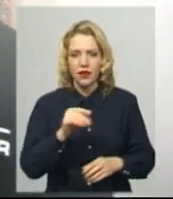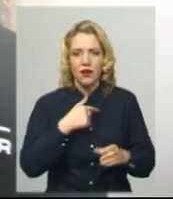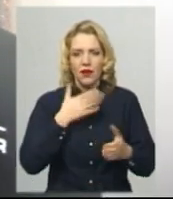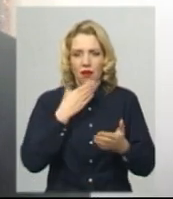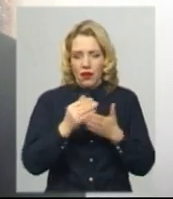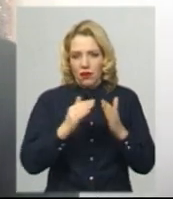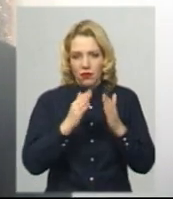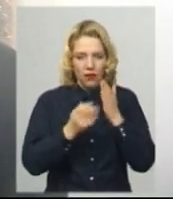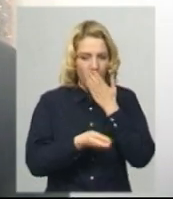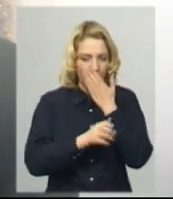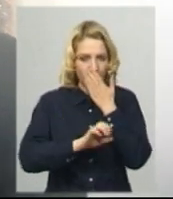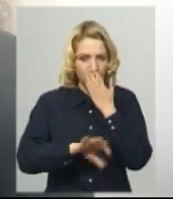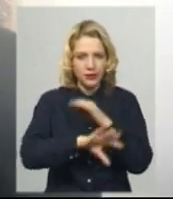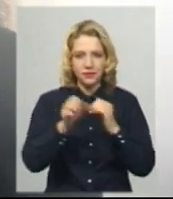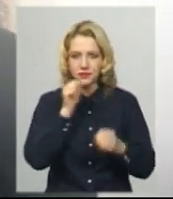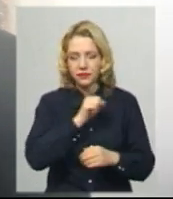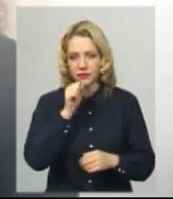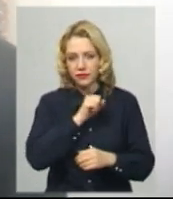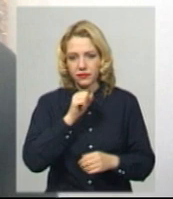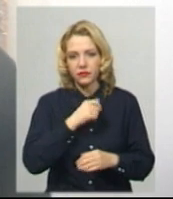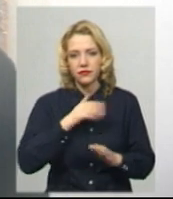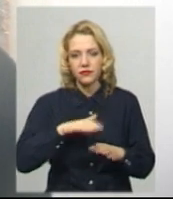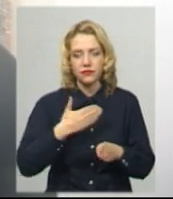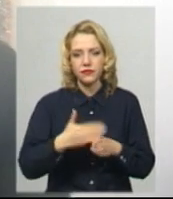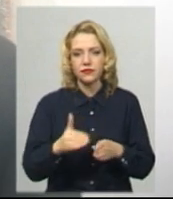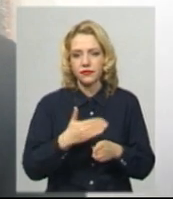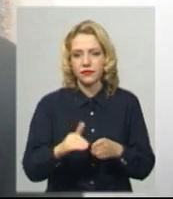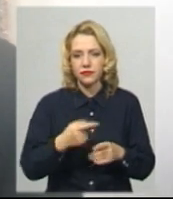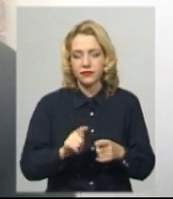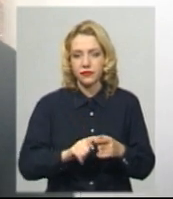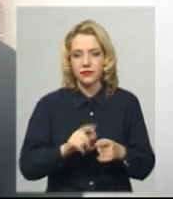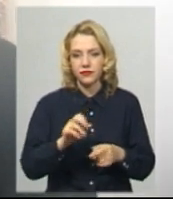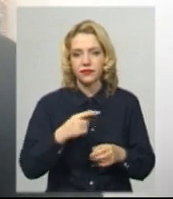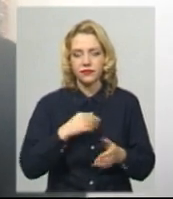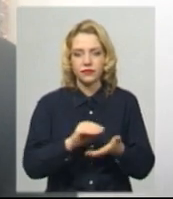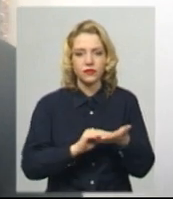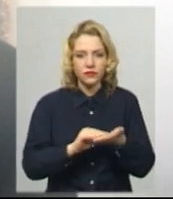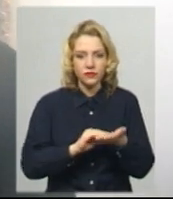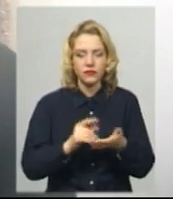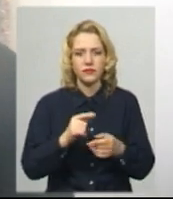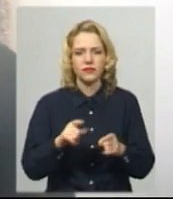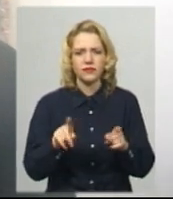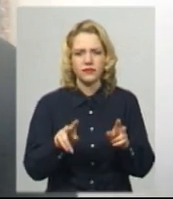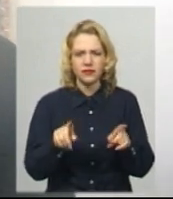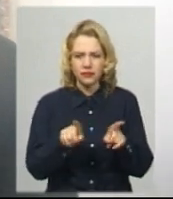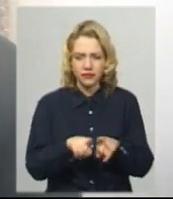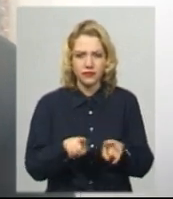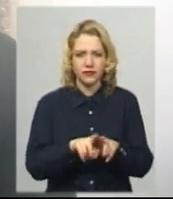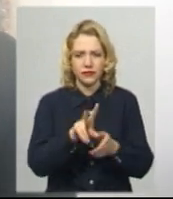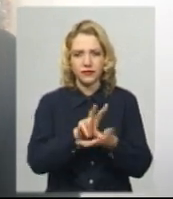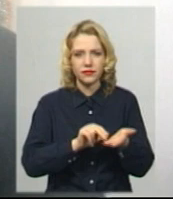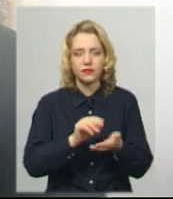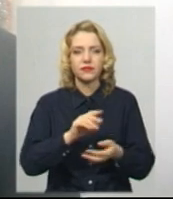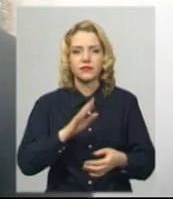постійно підійшов до того, що я її шаги повторив, так само виносив все з дому. Тому